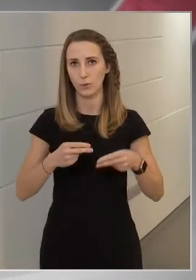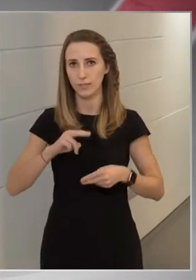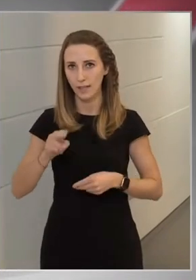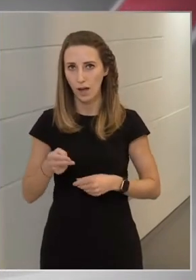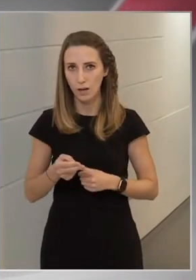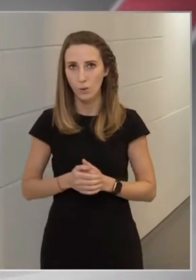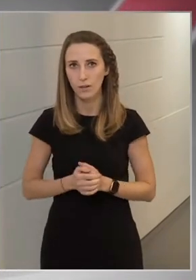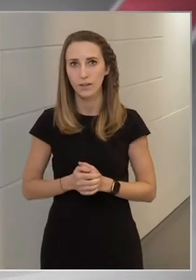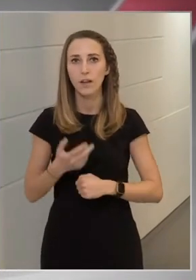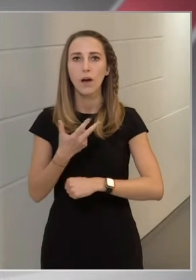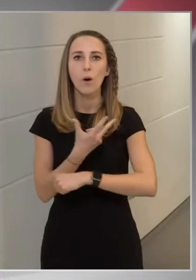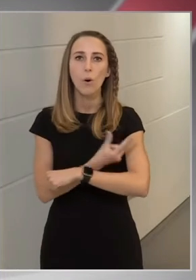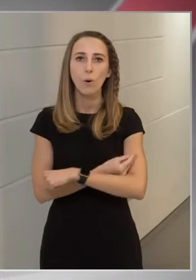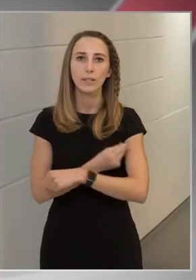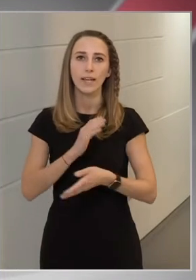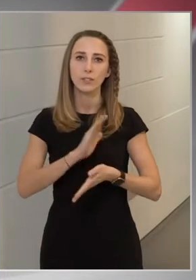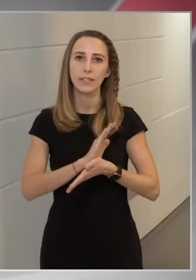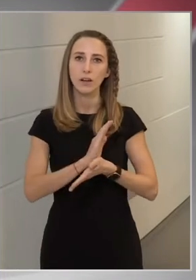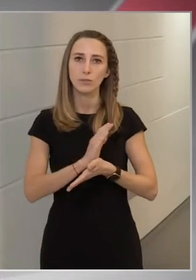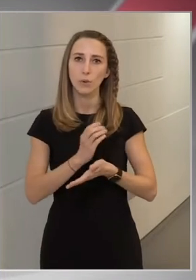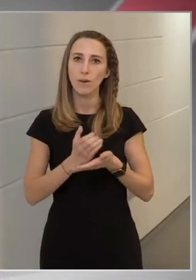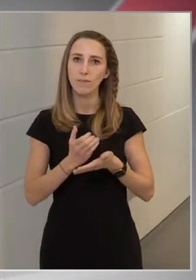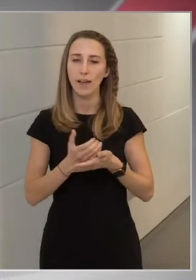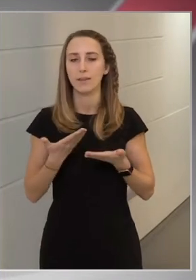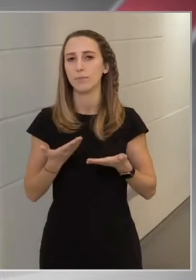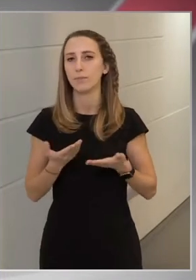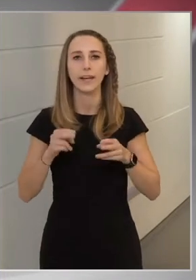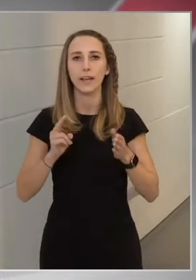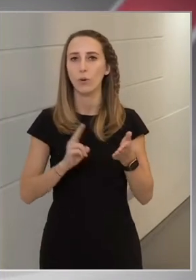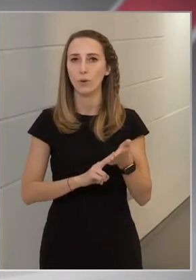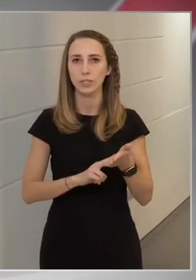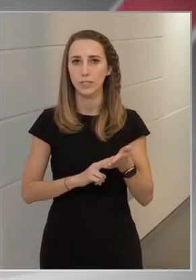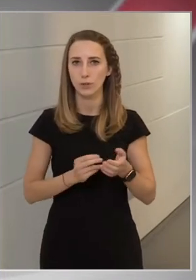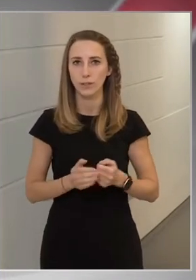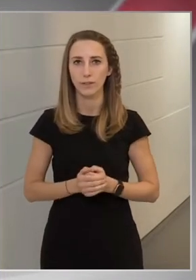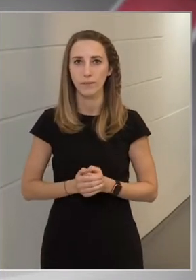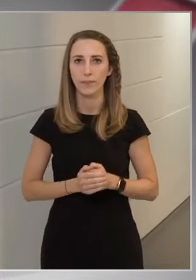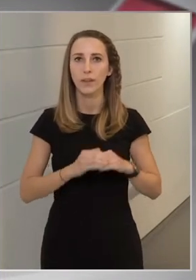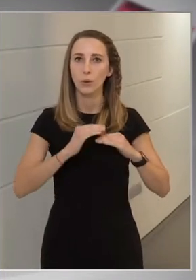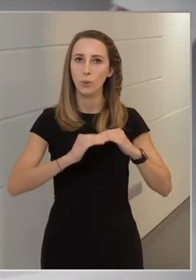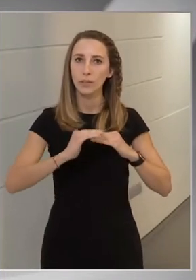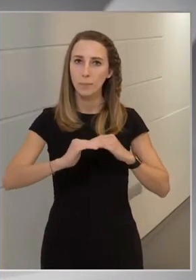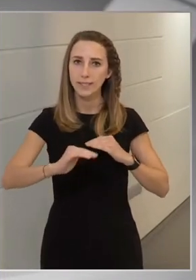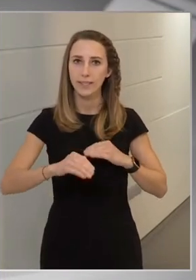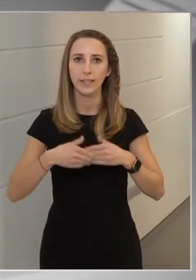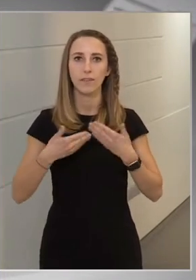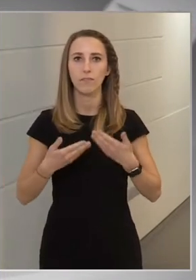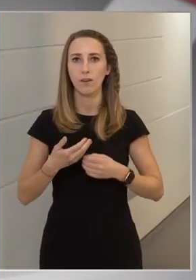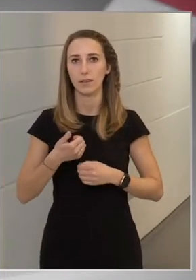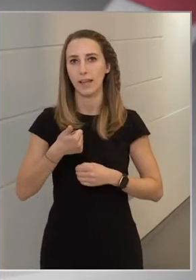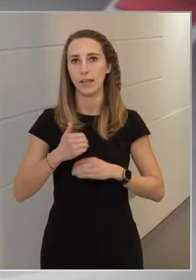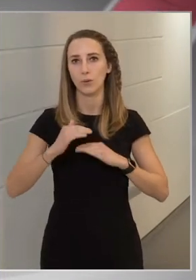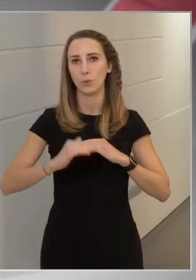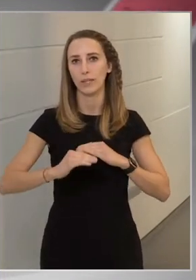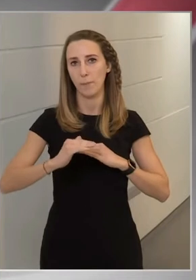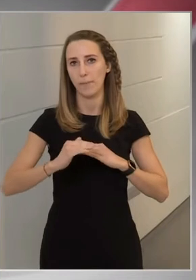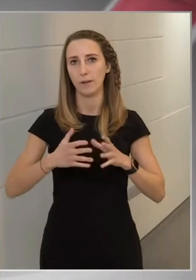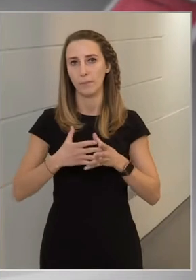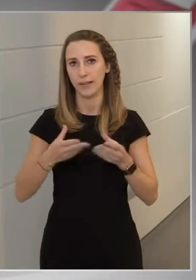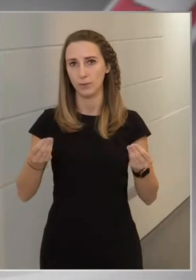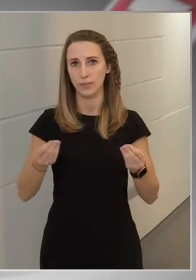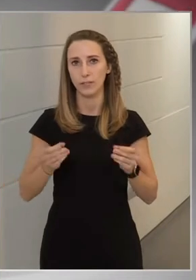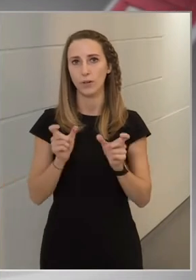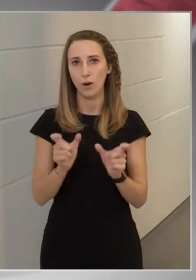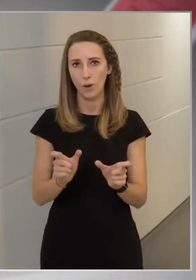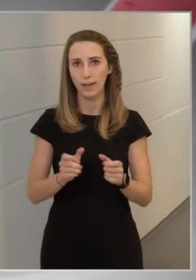hogy az oltási igazolvány mire jogosítson, hogy egyébként ütemezetten, vagy pedig egy ütemben szüntessük majd meg a